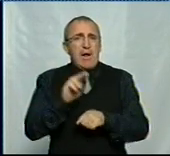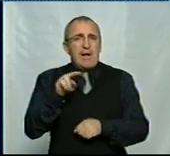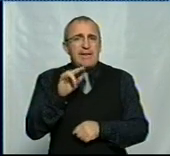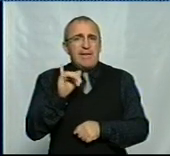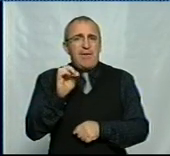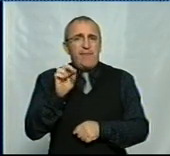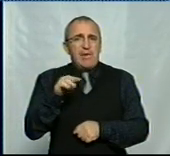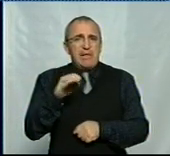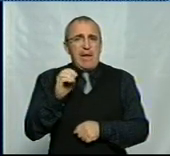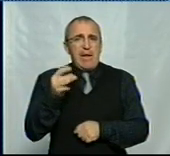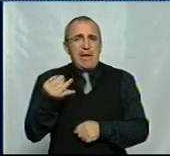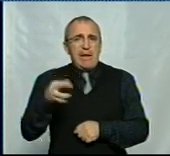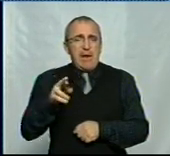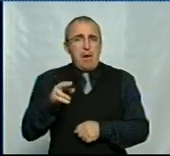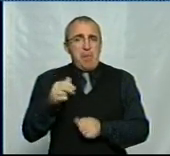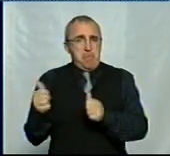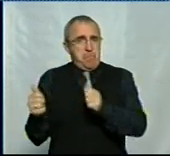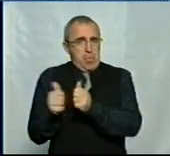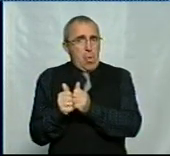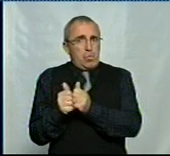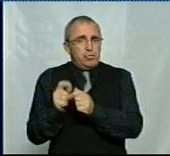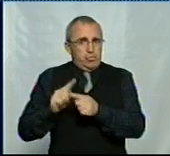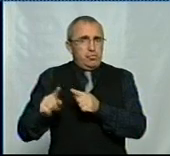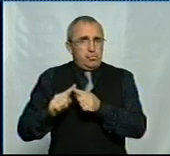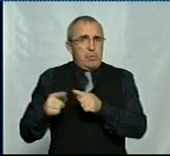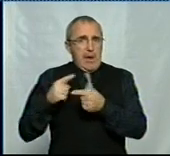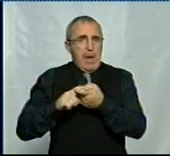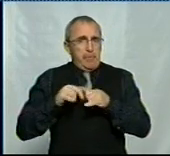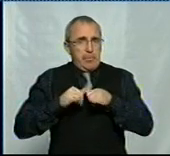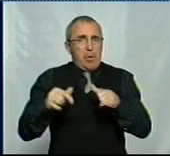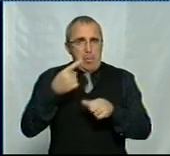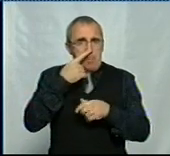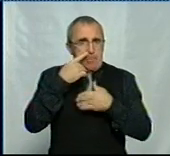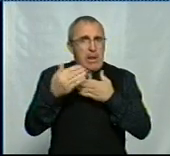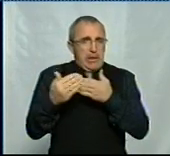поруч, або дифтерія епідемія – це вже дуже близько.